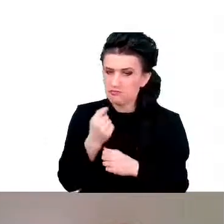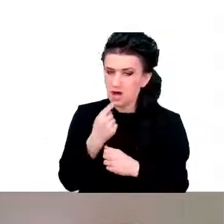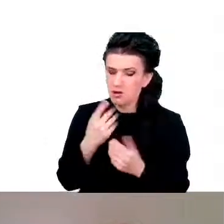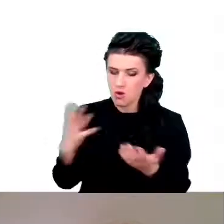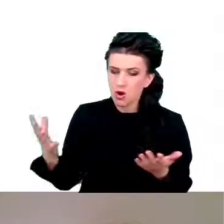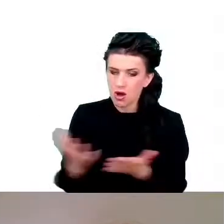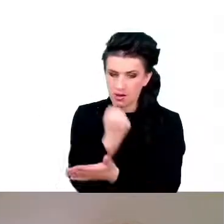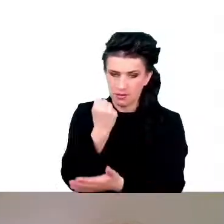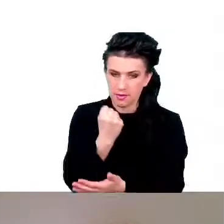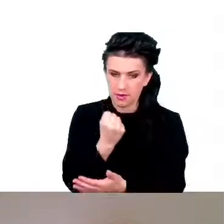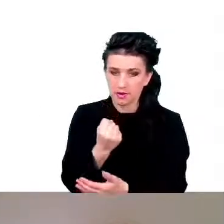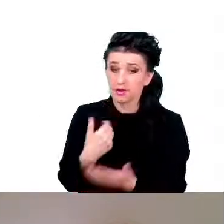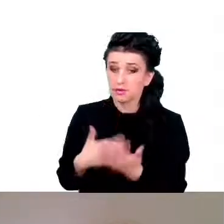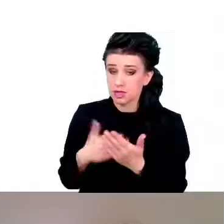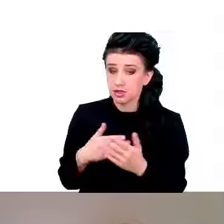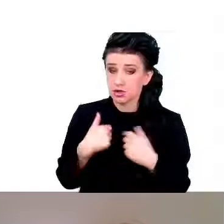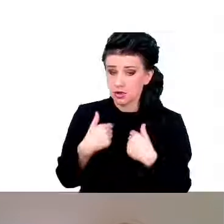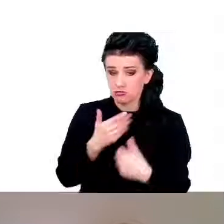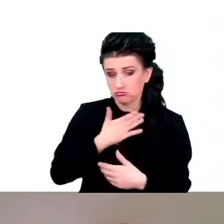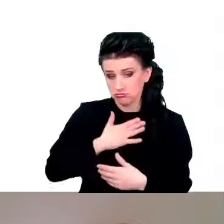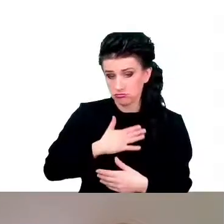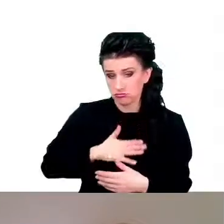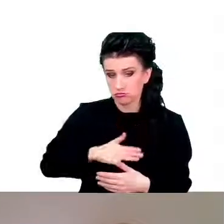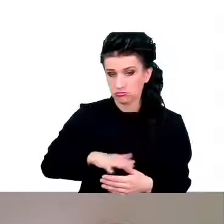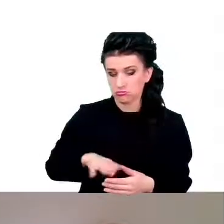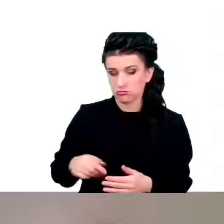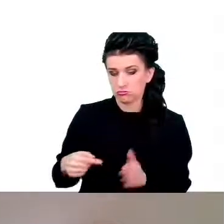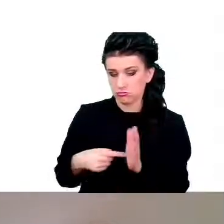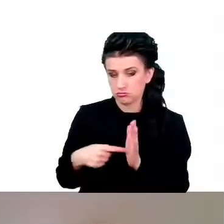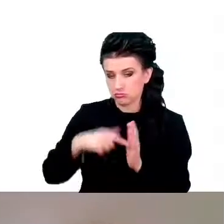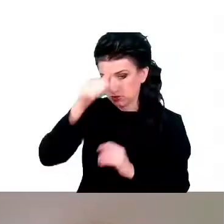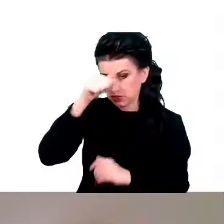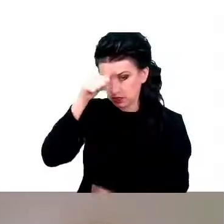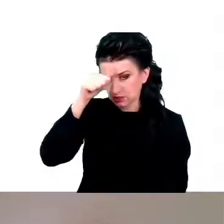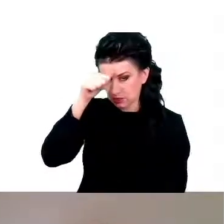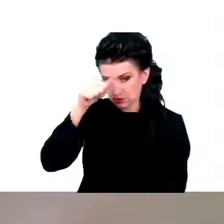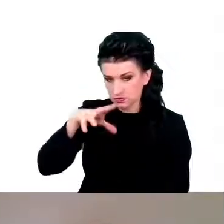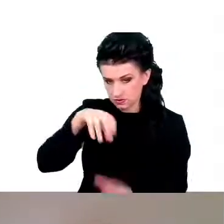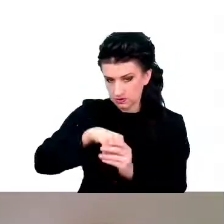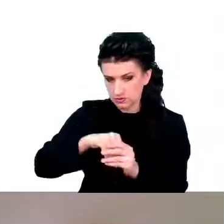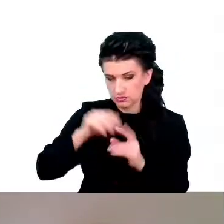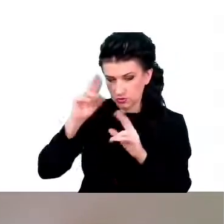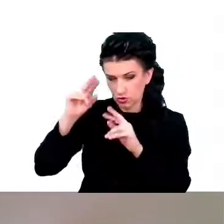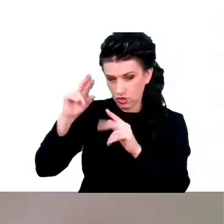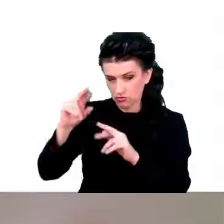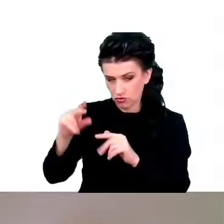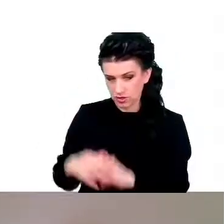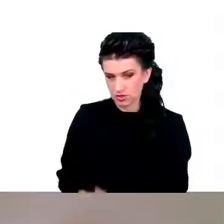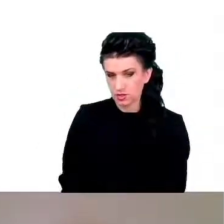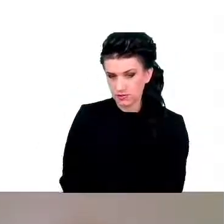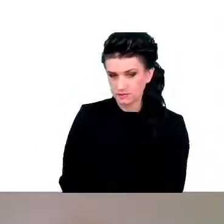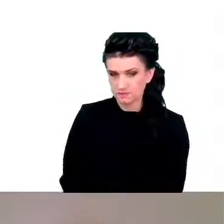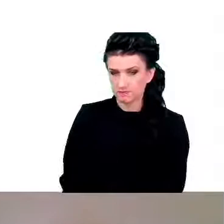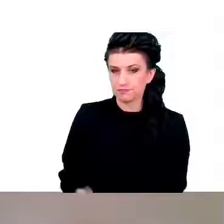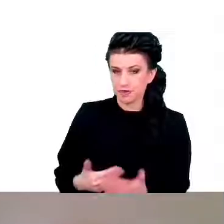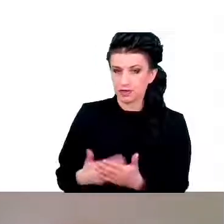ja lubię sobie zawsze jakoś te nazwy z czymś skojarzyć. I akurat mTOR jest